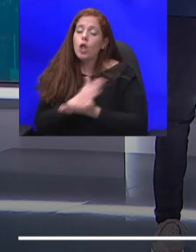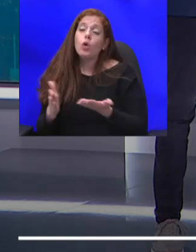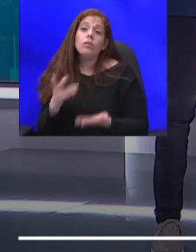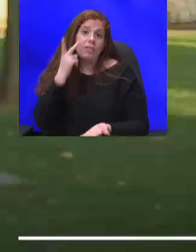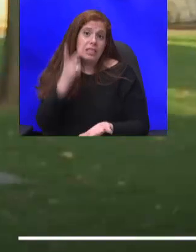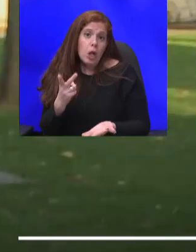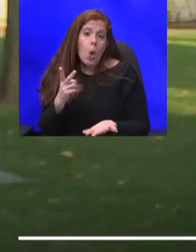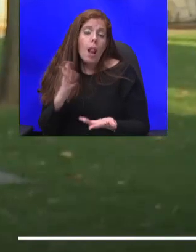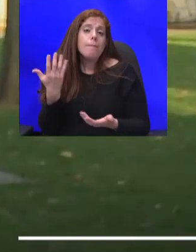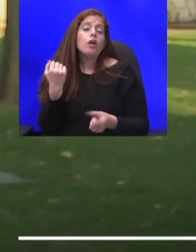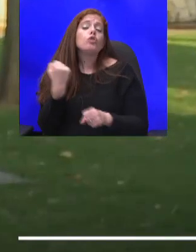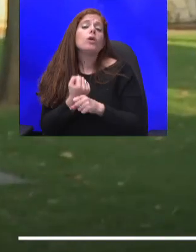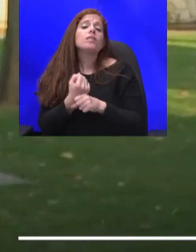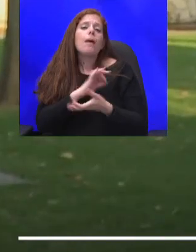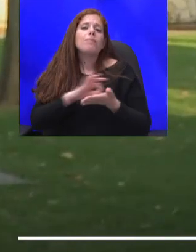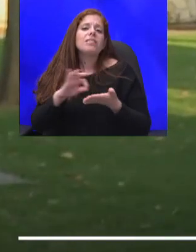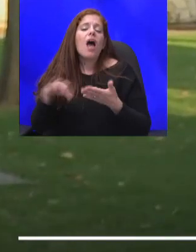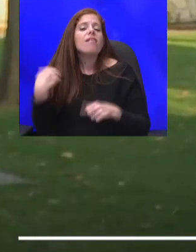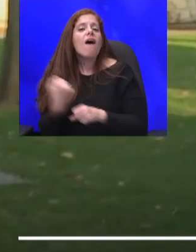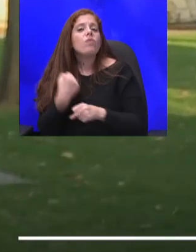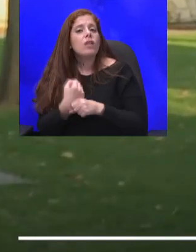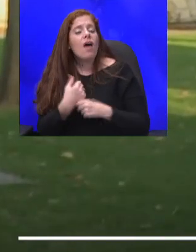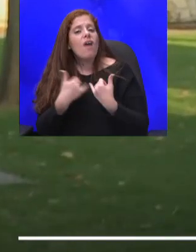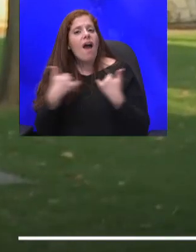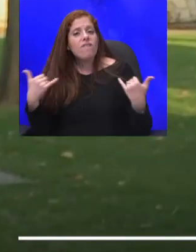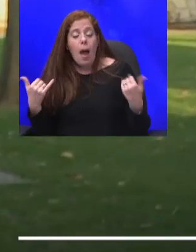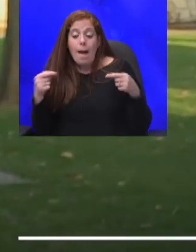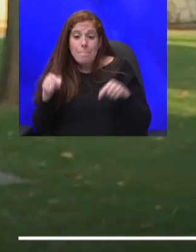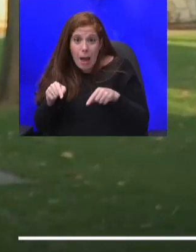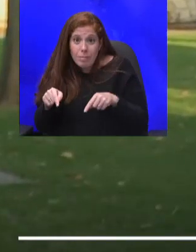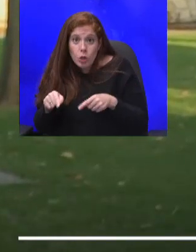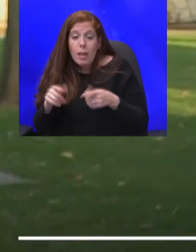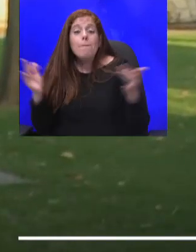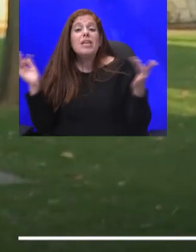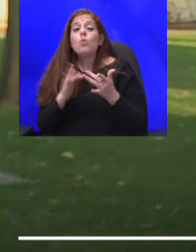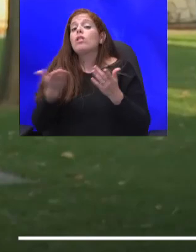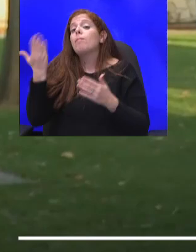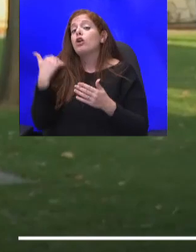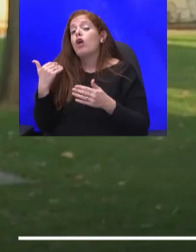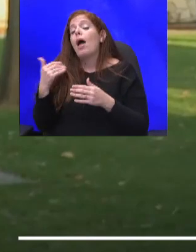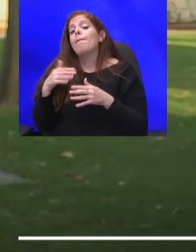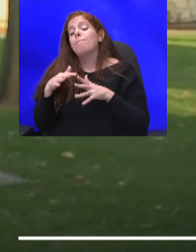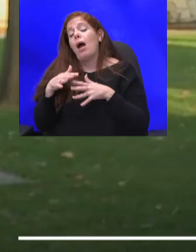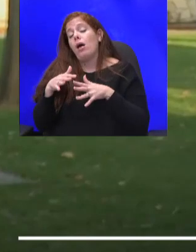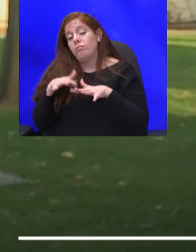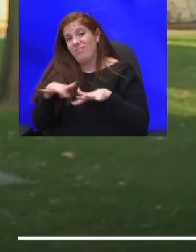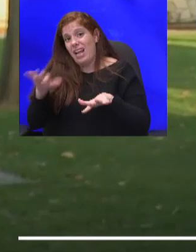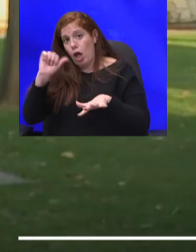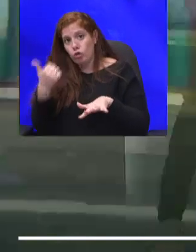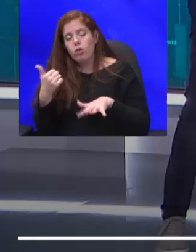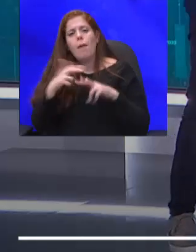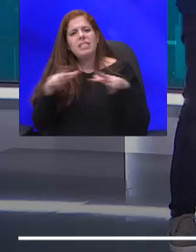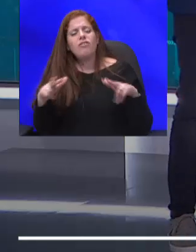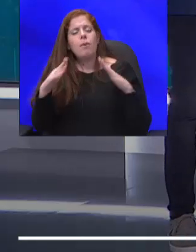העבודה והרווחה הפעם הזו, בניגוד למה שהבגל הראשון המצב בבתי העבות הרבה יותר נשלט, אנחנו עדיין בדריכות